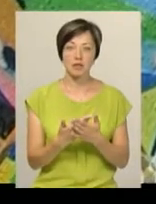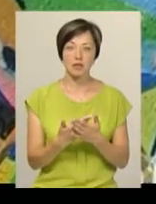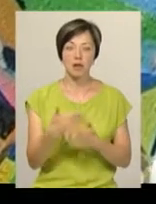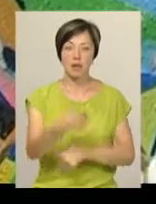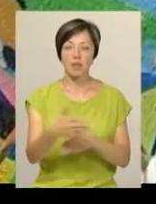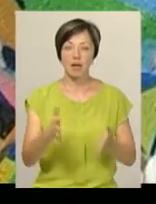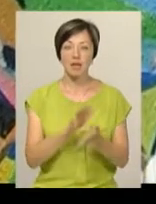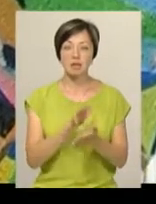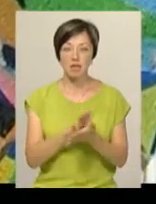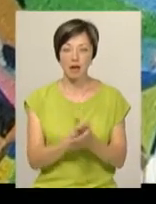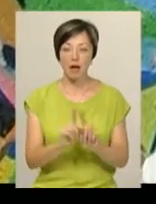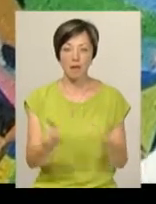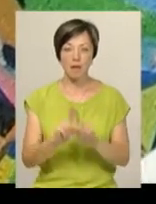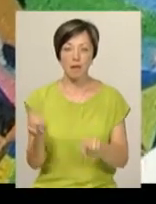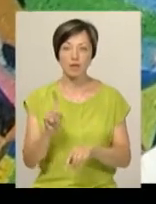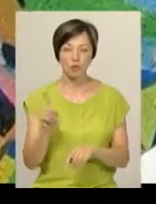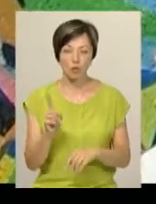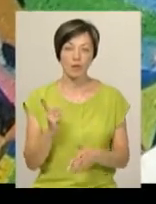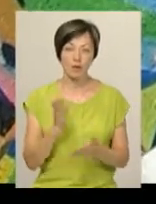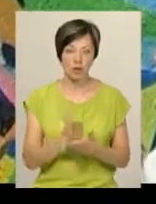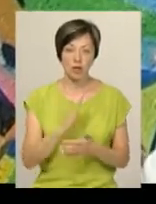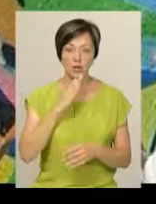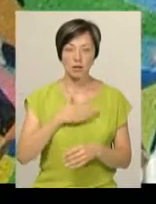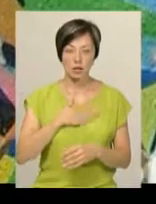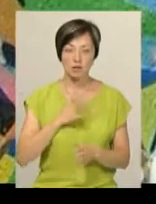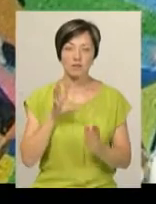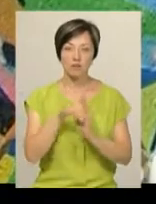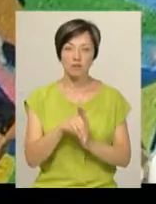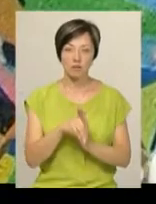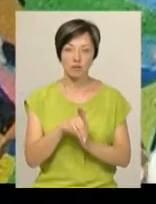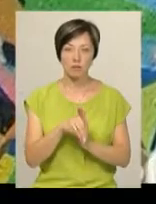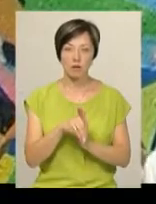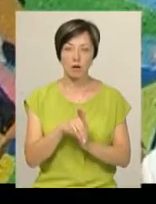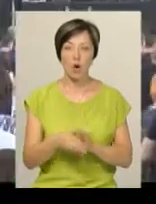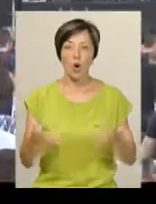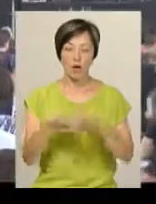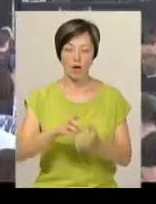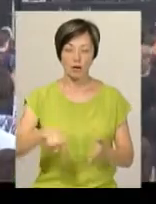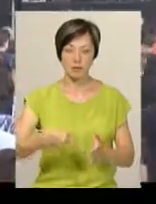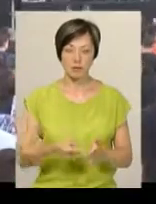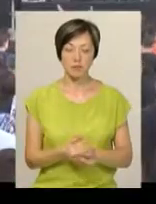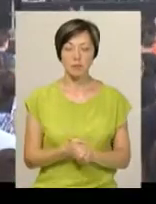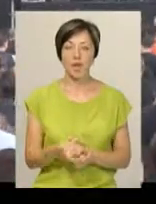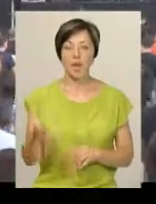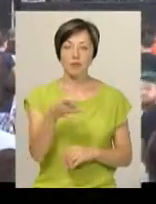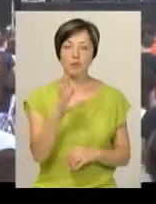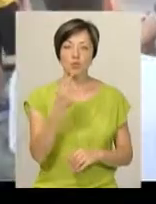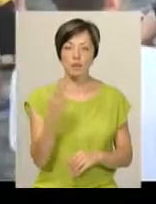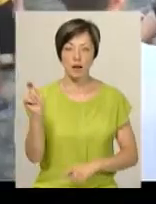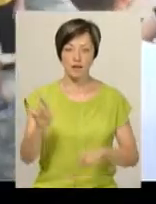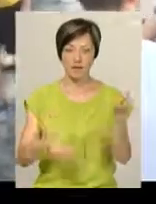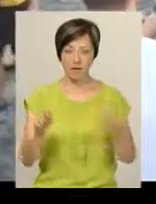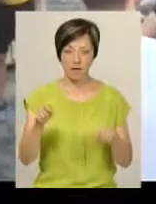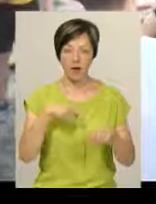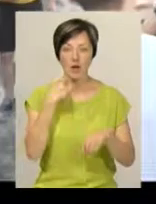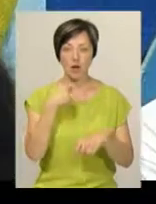сміття, тобто, такі елементи, що, власне, є нашим внеском зі сторони громади міста. Республіка – соціальний фестиваль,